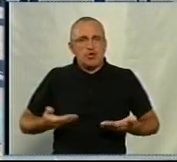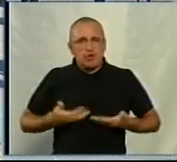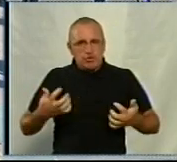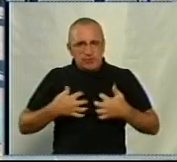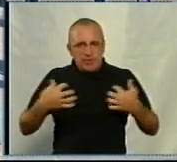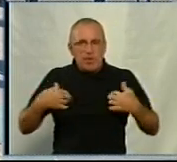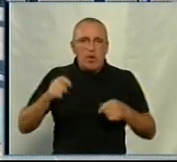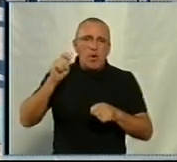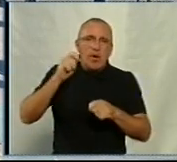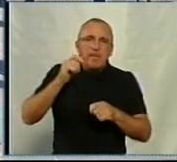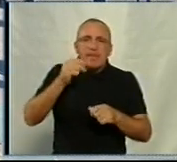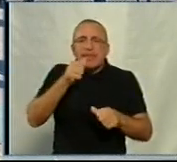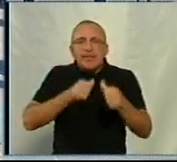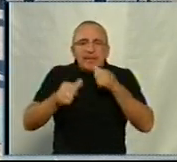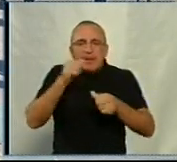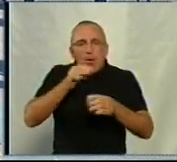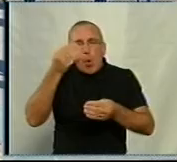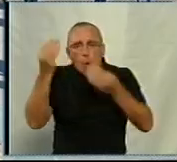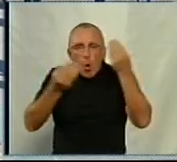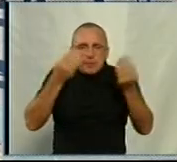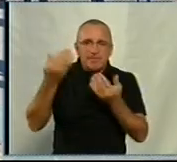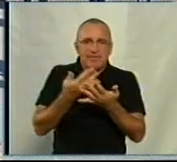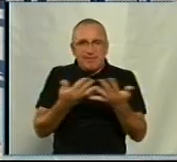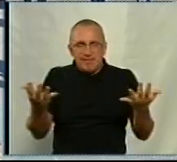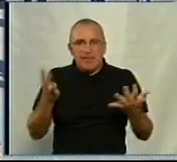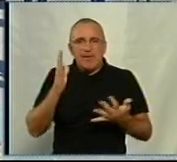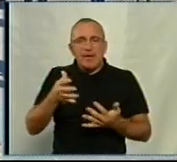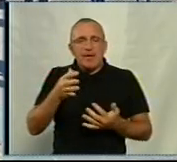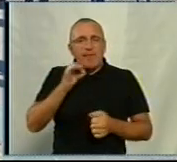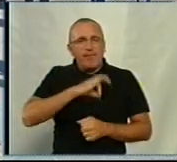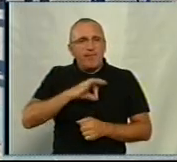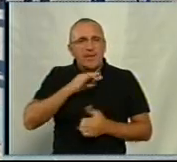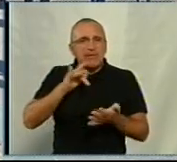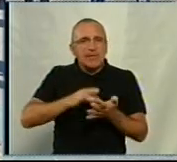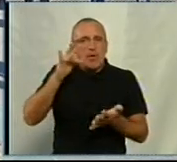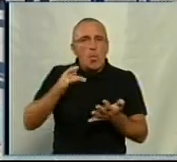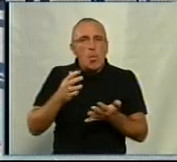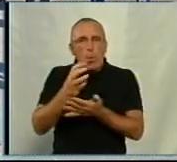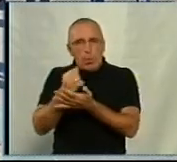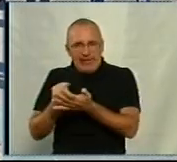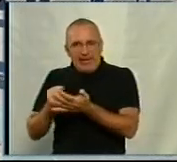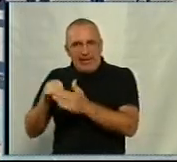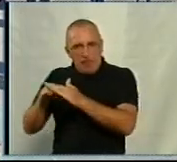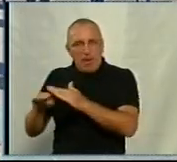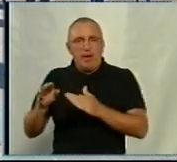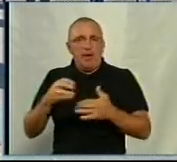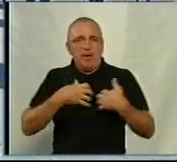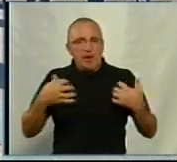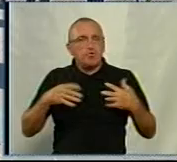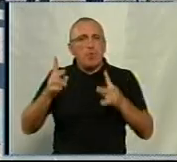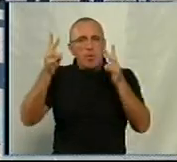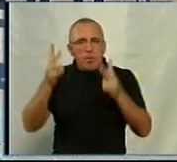для тестування косметики і парфюмерії, розвиток реабілітації тварин у центрів і центрів утримання, тварин, що